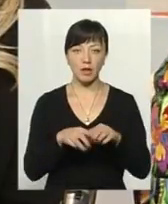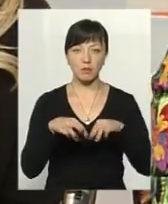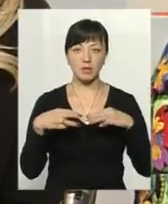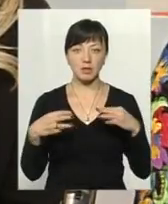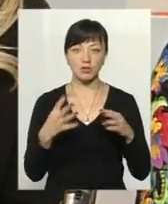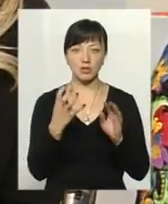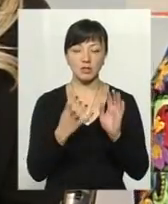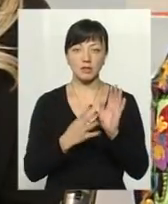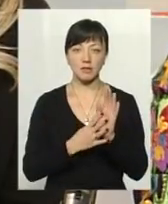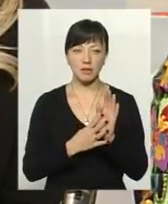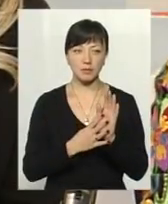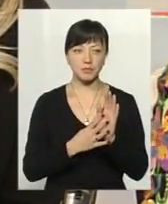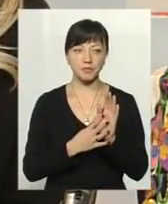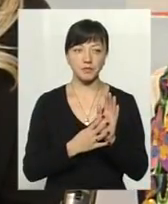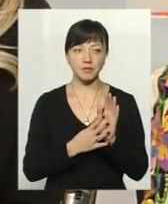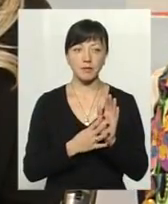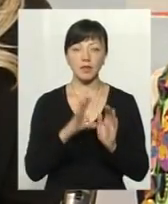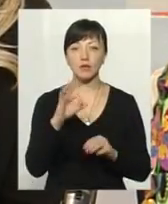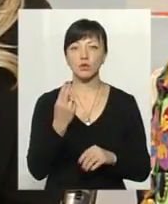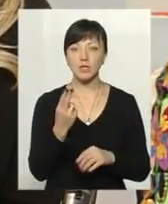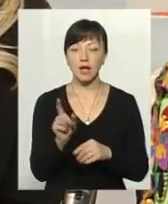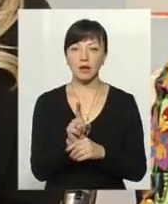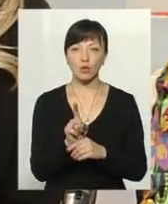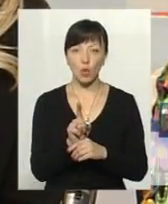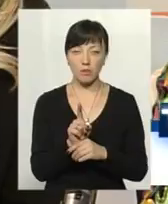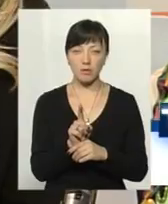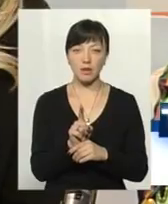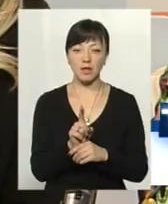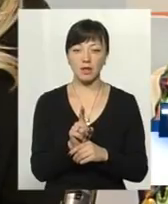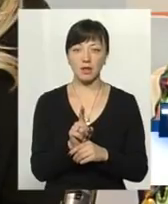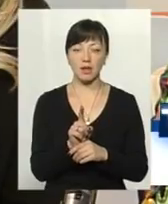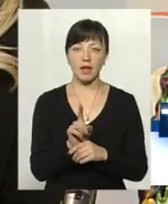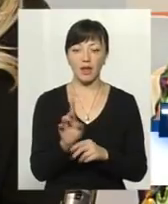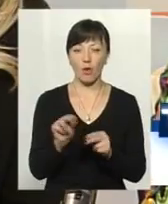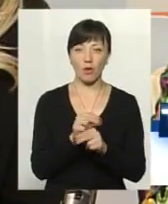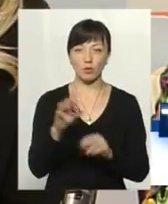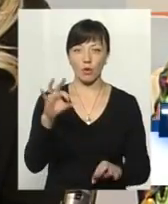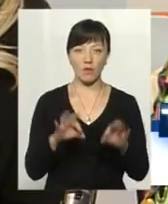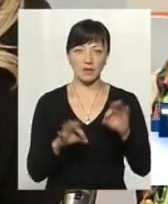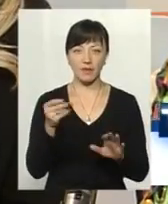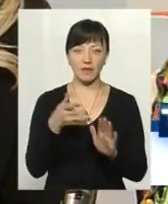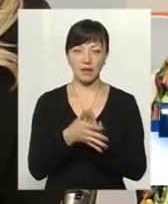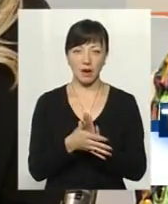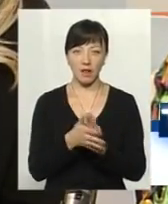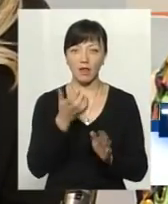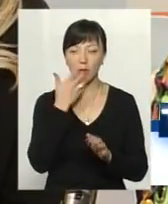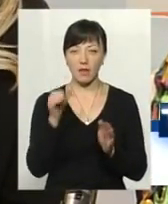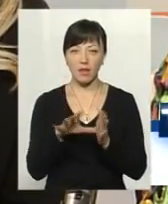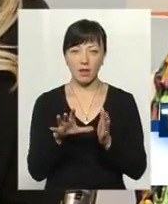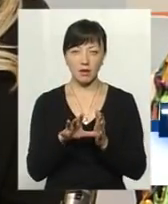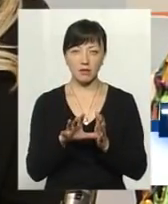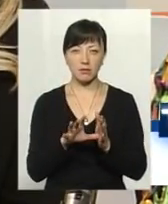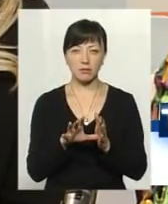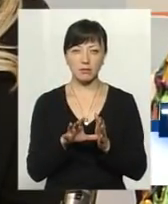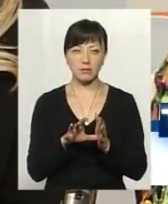409 від 6 серпня 2014 року, на соціальні нормативи та коригуючі коефіцієнти до витрат теплової енергії, які доведені